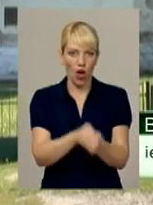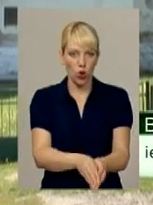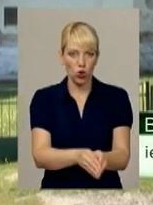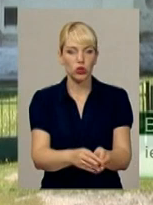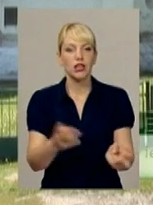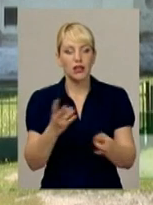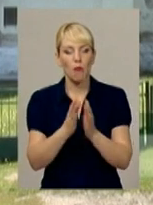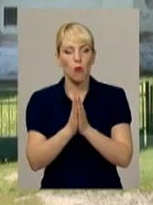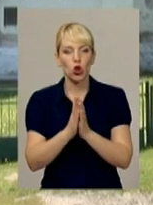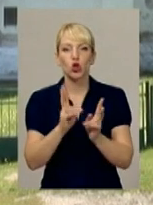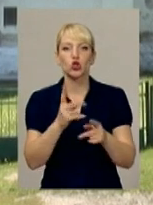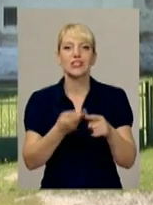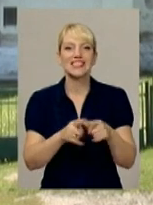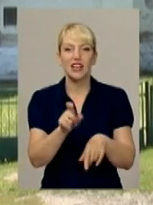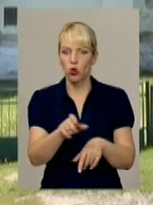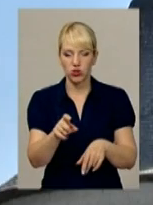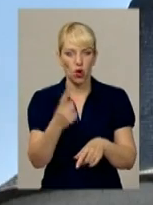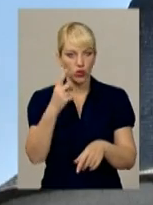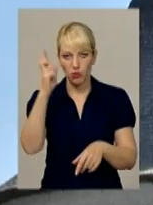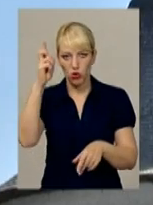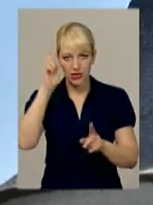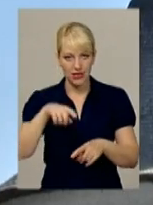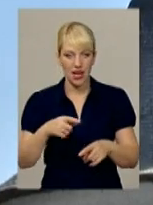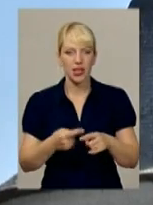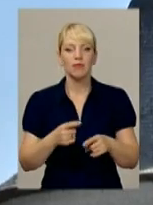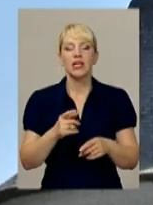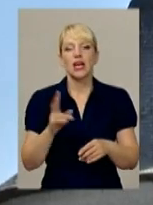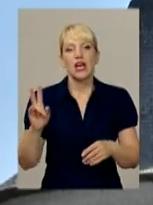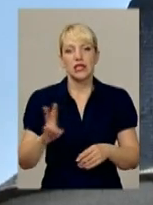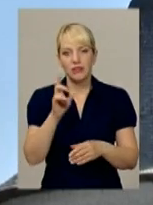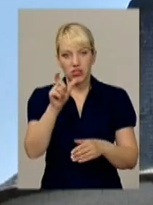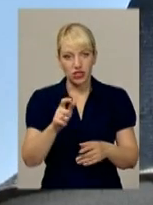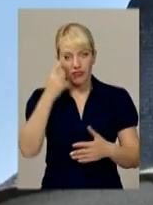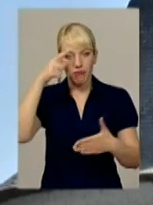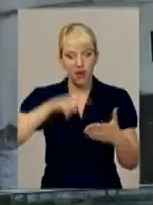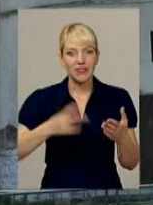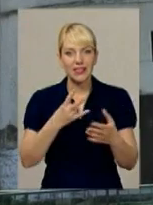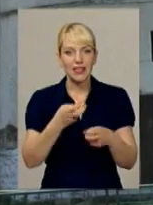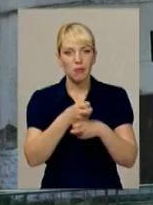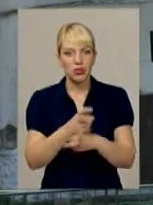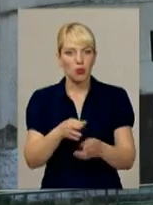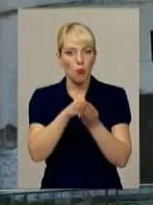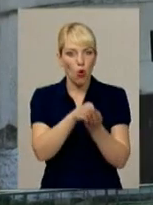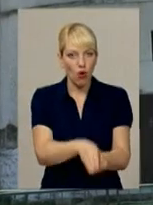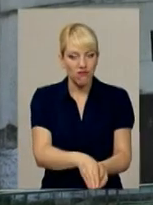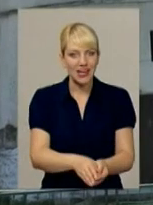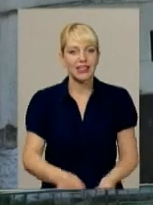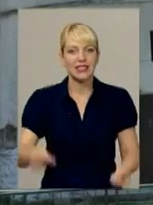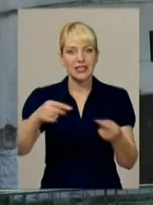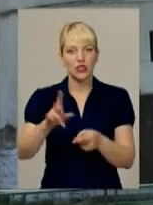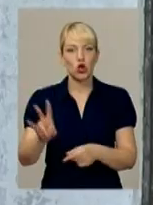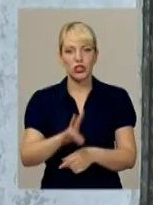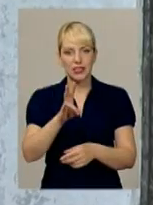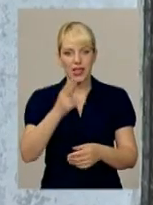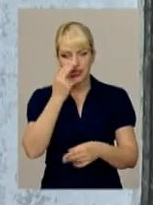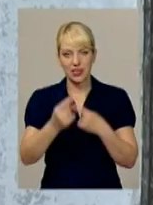Хто там були ці люди, один Господь знає. Господь знає всі імена. Настоятель храму упевнений, рештки треба поховати згідно з християнськими традиціями.